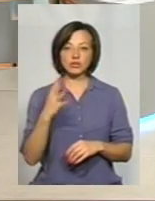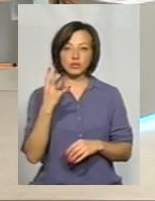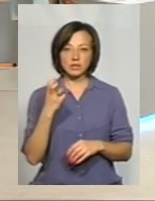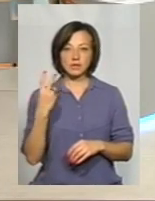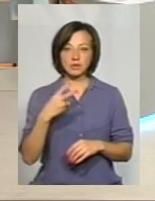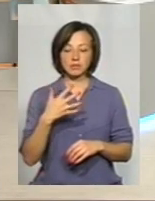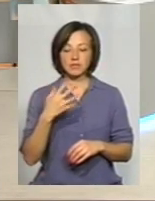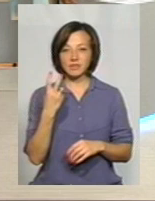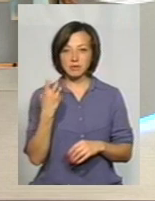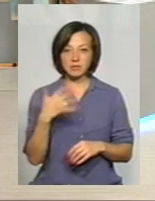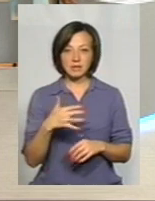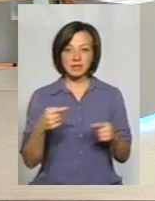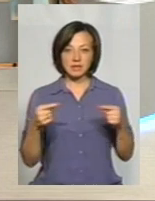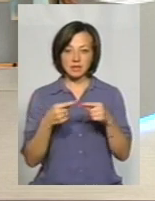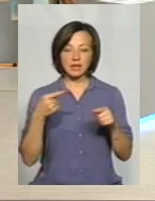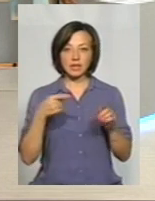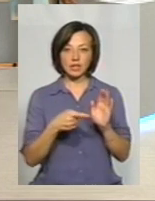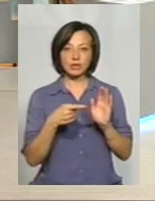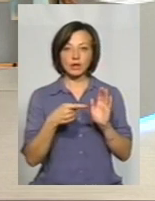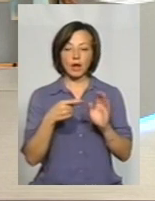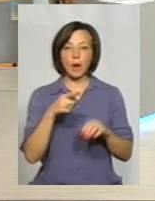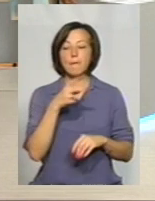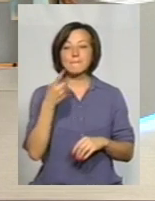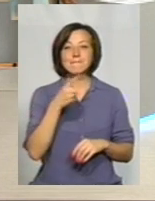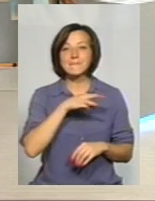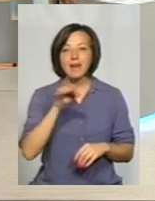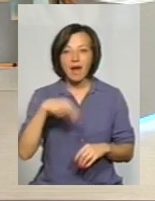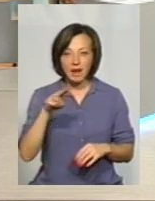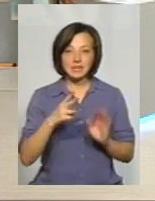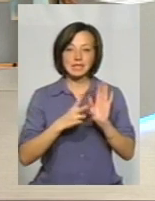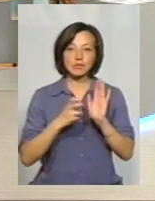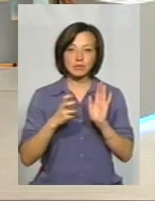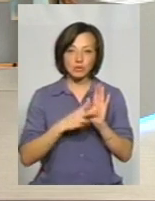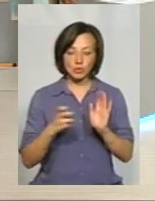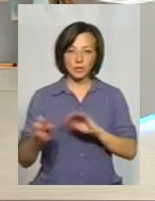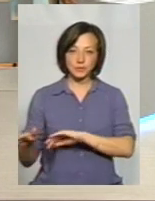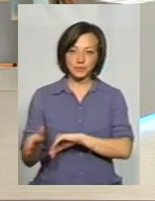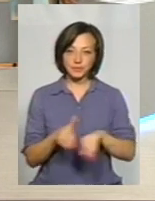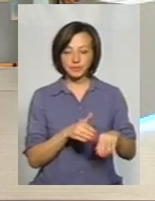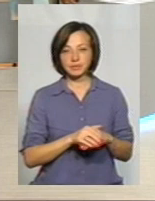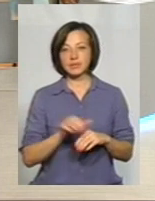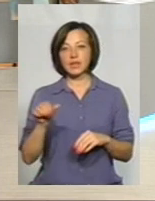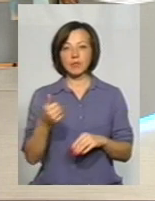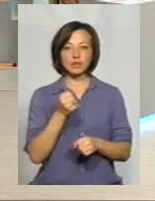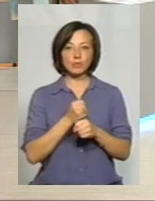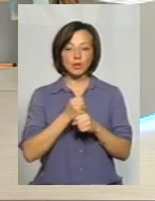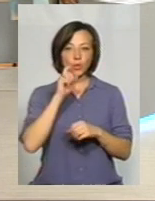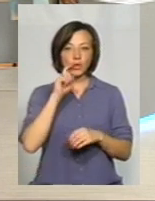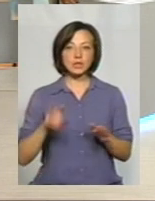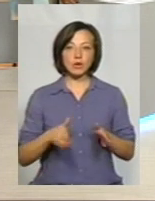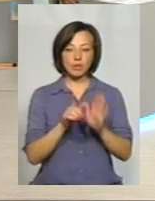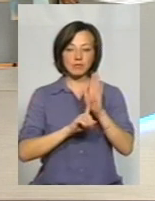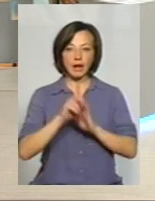біля 1 мільярд 700. Дякую. І вперше роботи робити українські дороги беруться